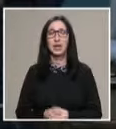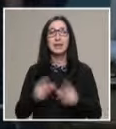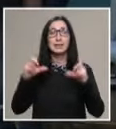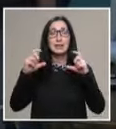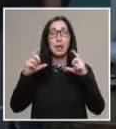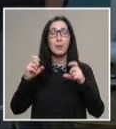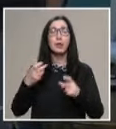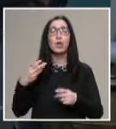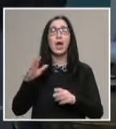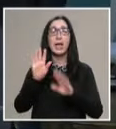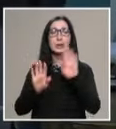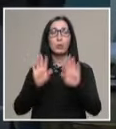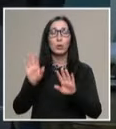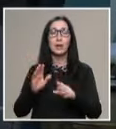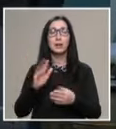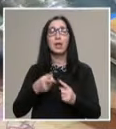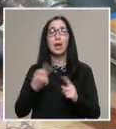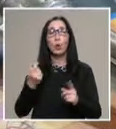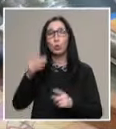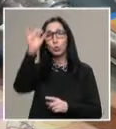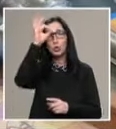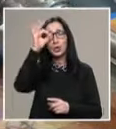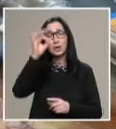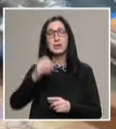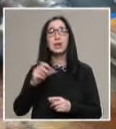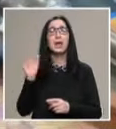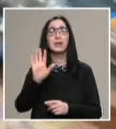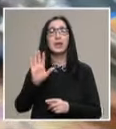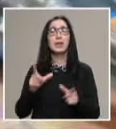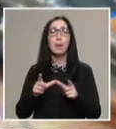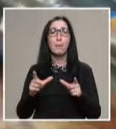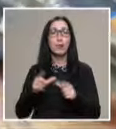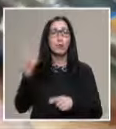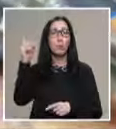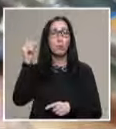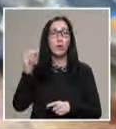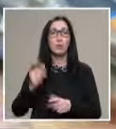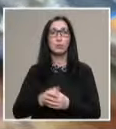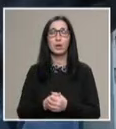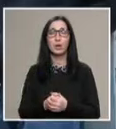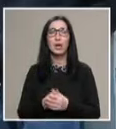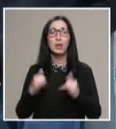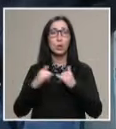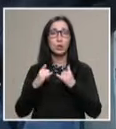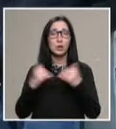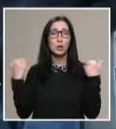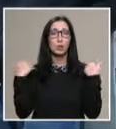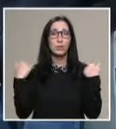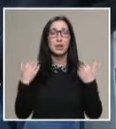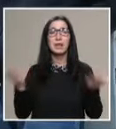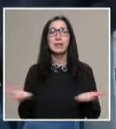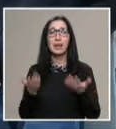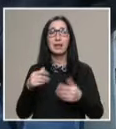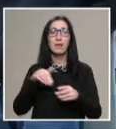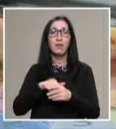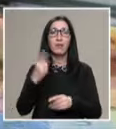Заснемането на експонатите от учениците и техния ментор професор Георги Христов от катедра телекомуникации на Русенския университет става